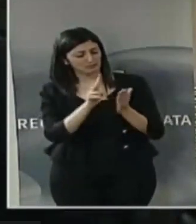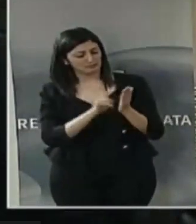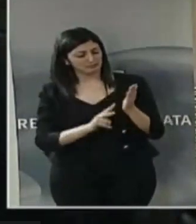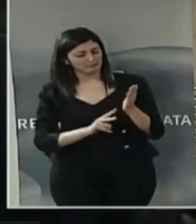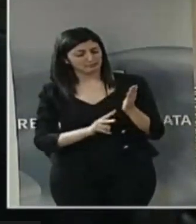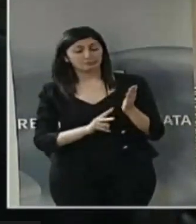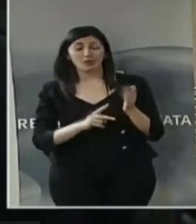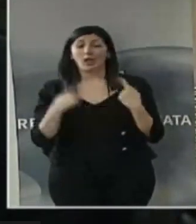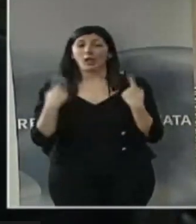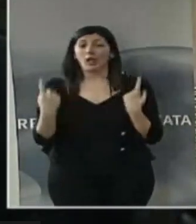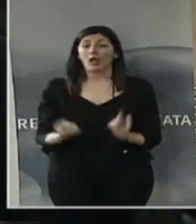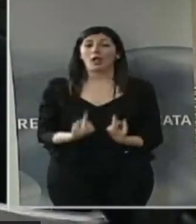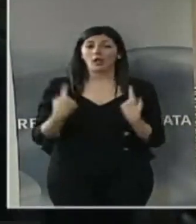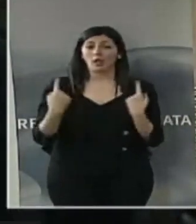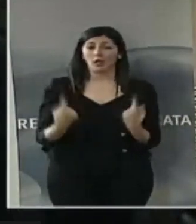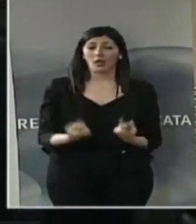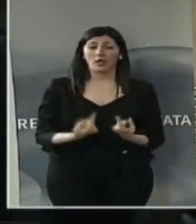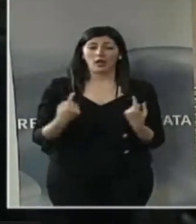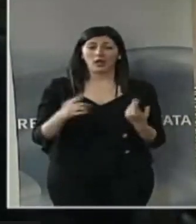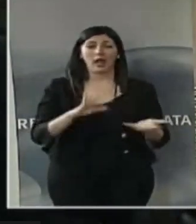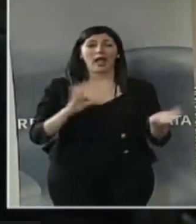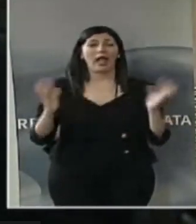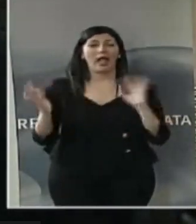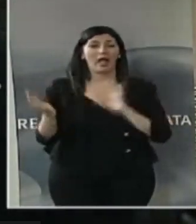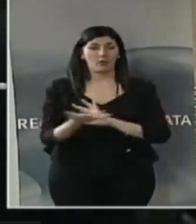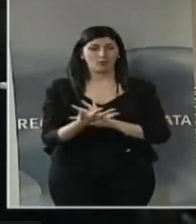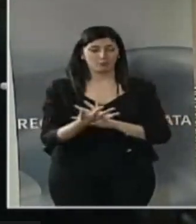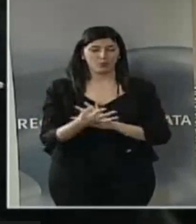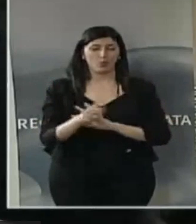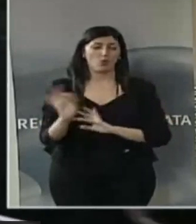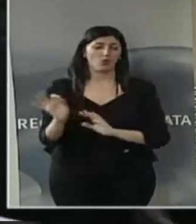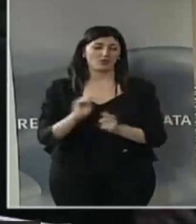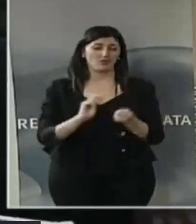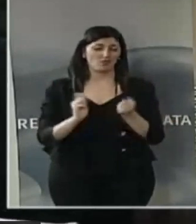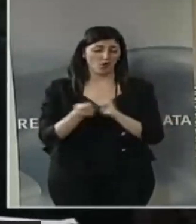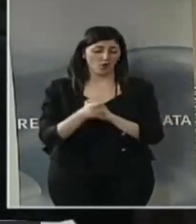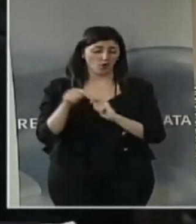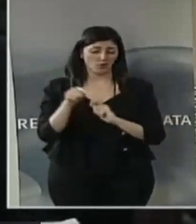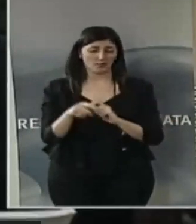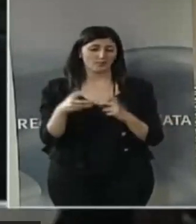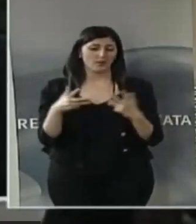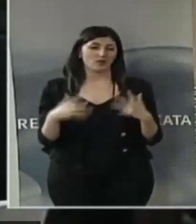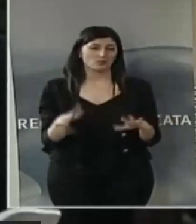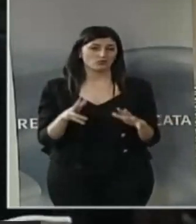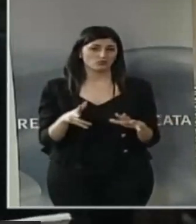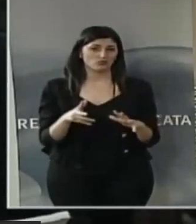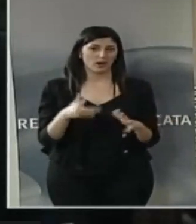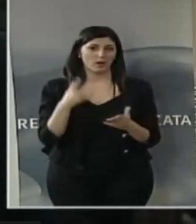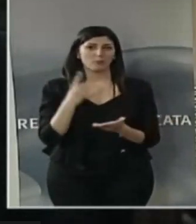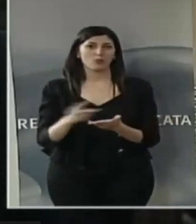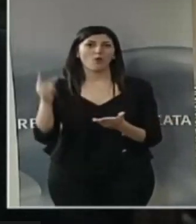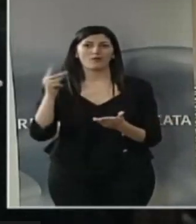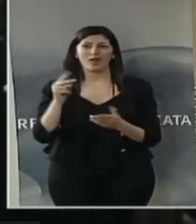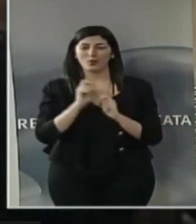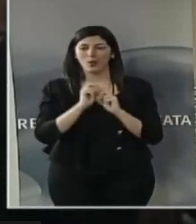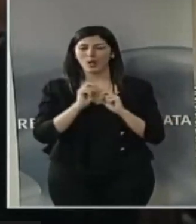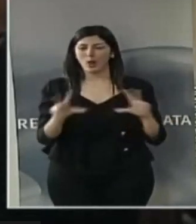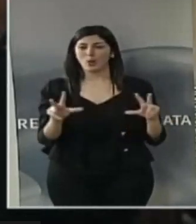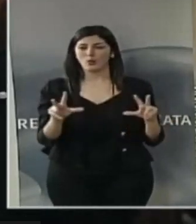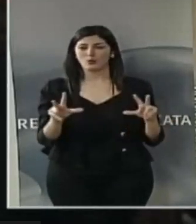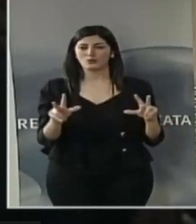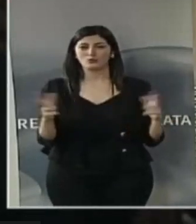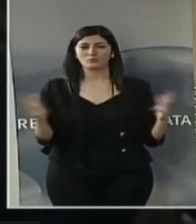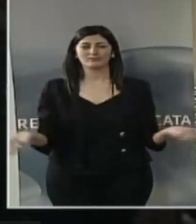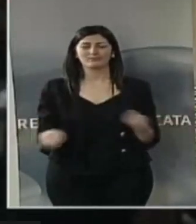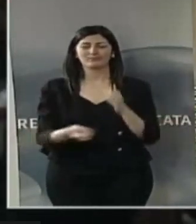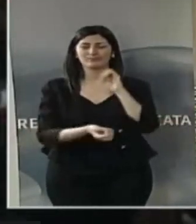cambio di rotta, addirittura la riforma in qualche modo ne aveva provato ad annunciare fuochi e